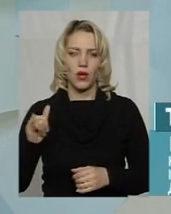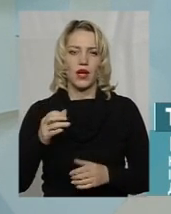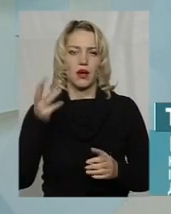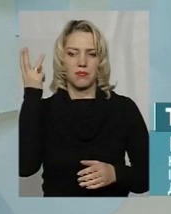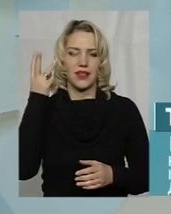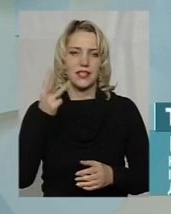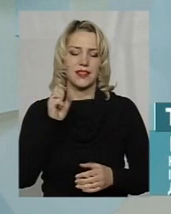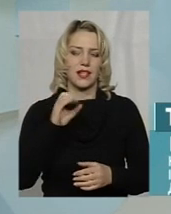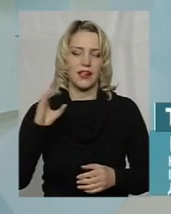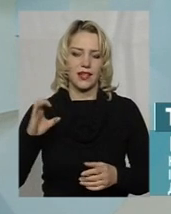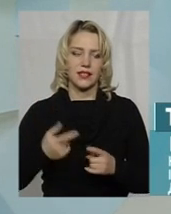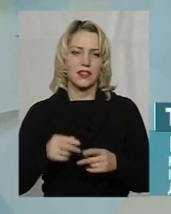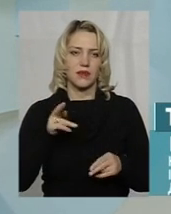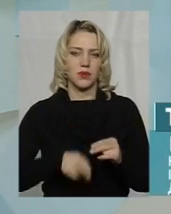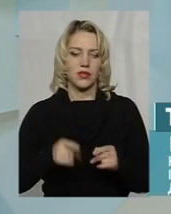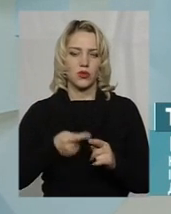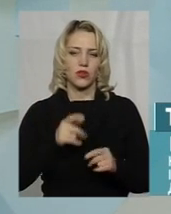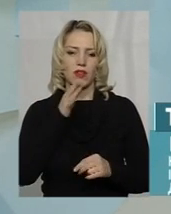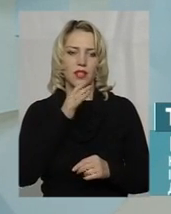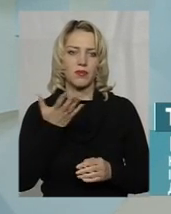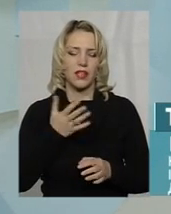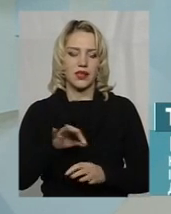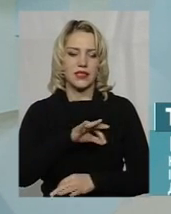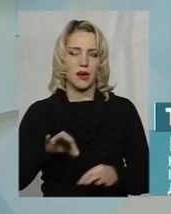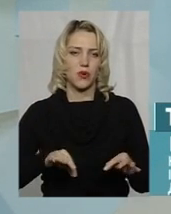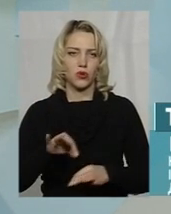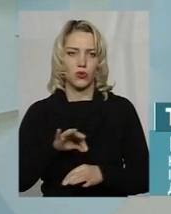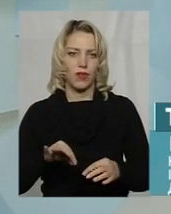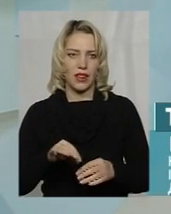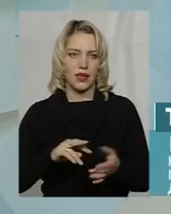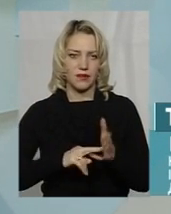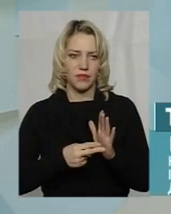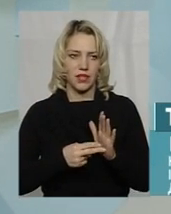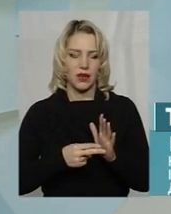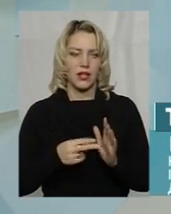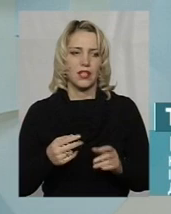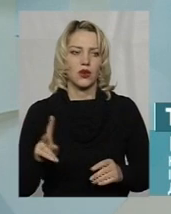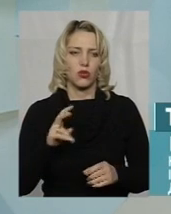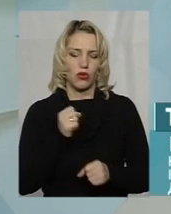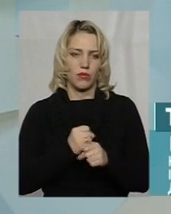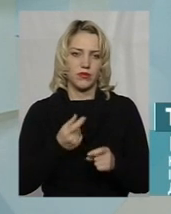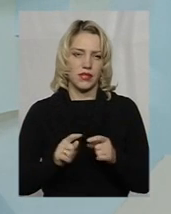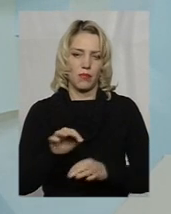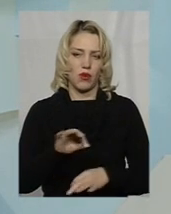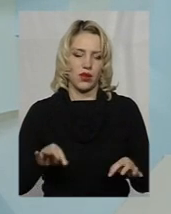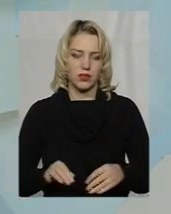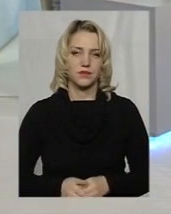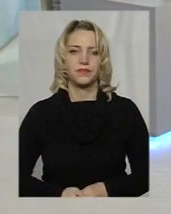термін, на який його запроєктували проєктувальники, які, власне, розробляли проєкцію енергоблоку.